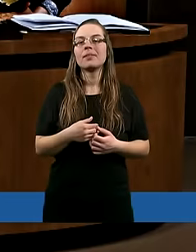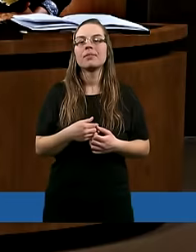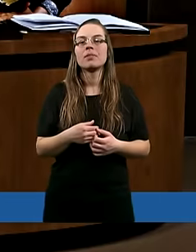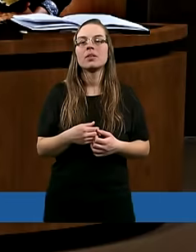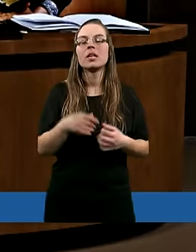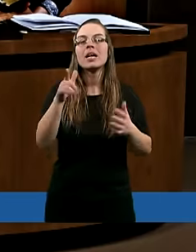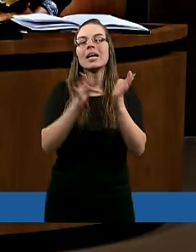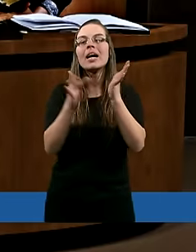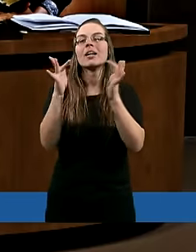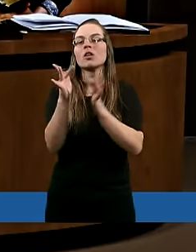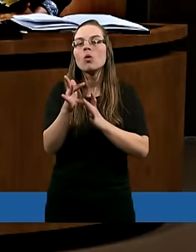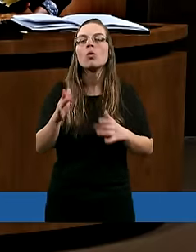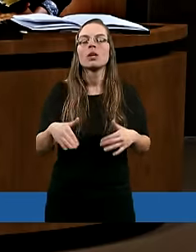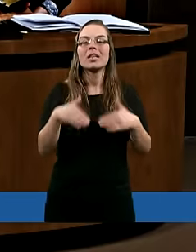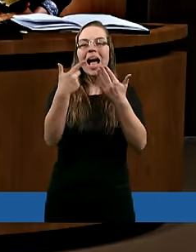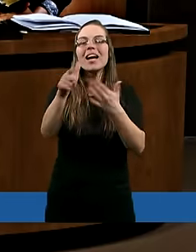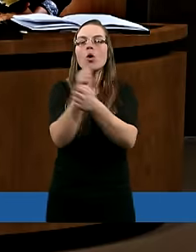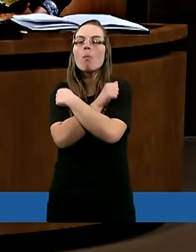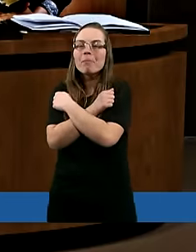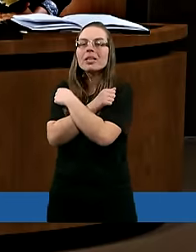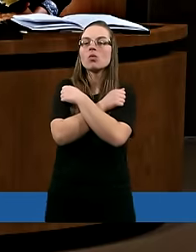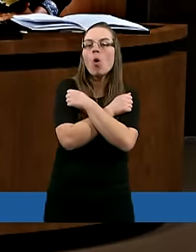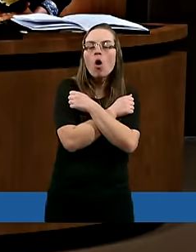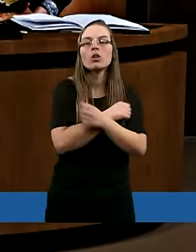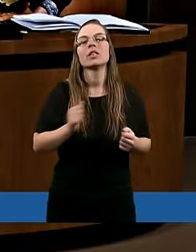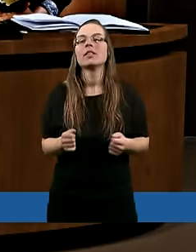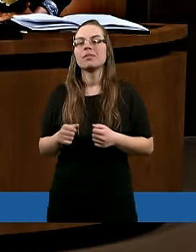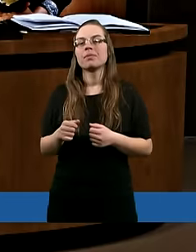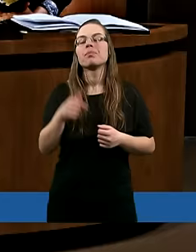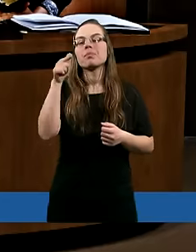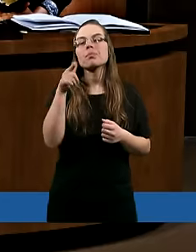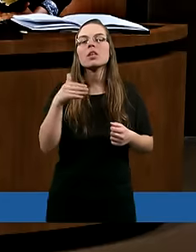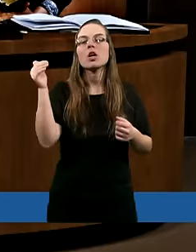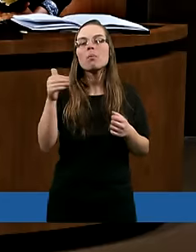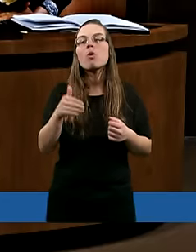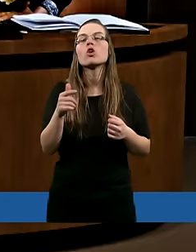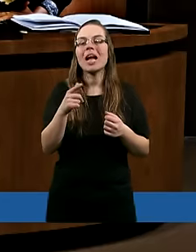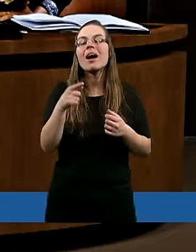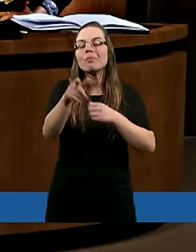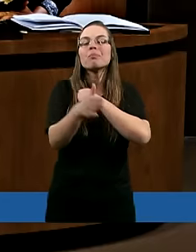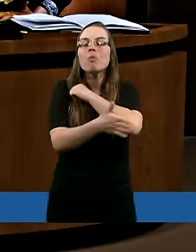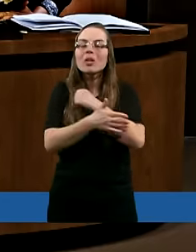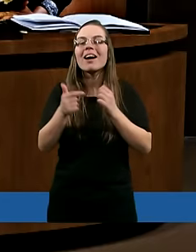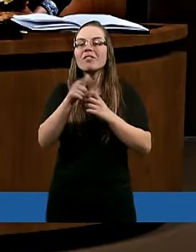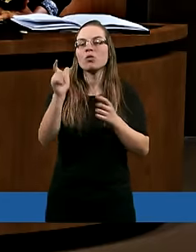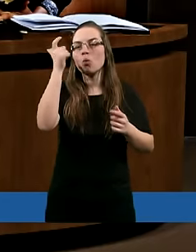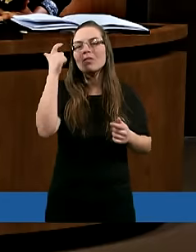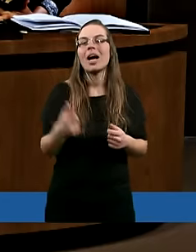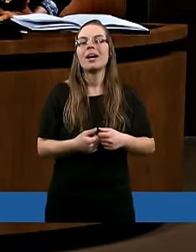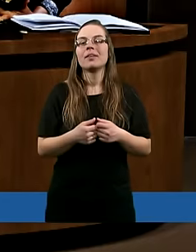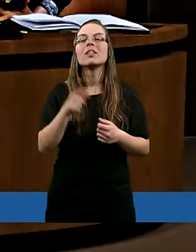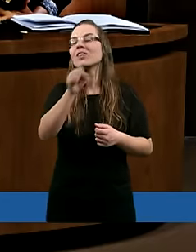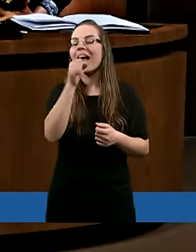Chrystus daje tą miłość, to teraz znowu przechodzimy, że jest to podstawa, że żaden